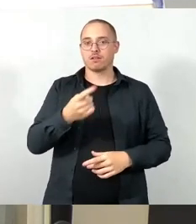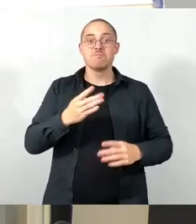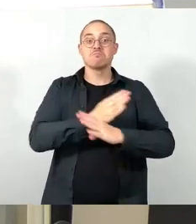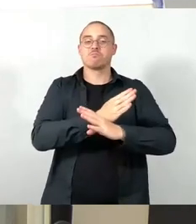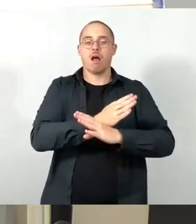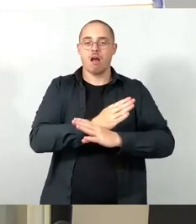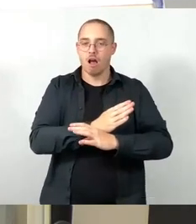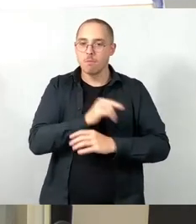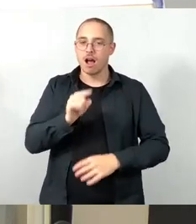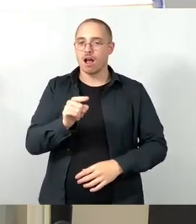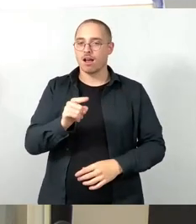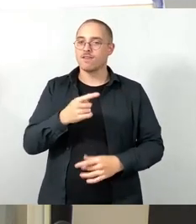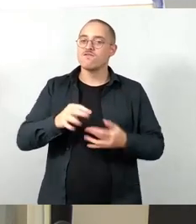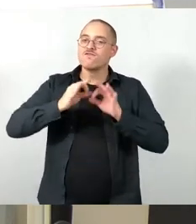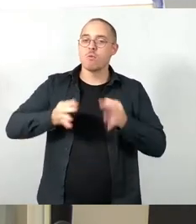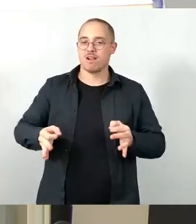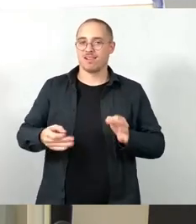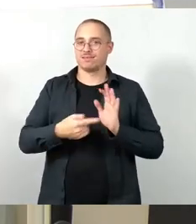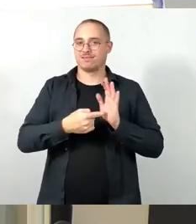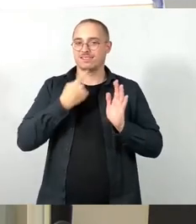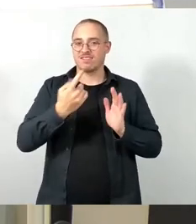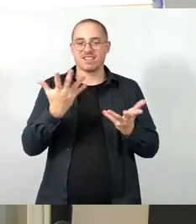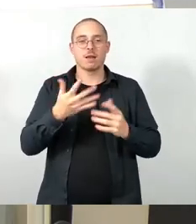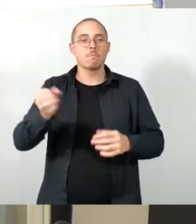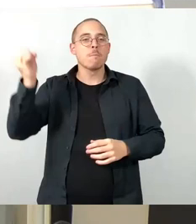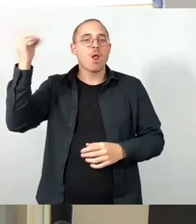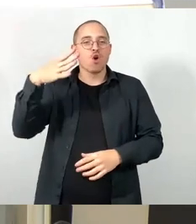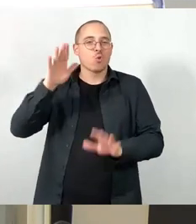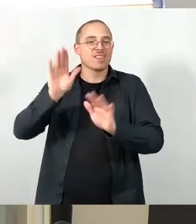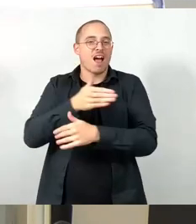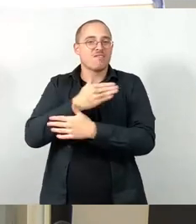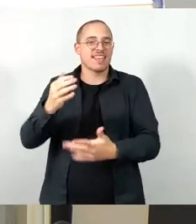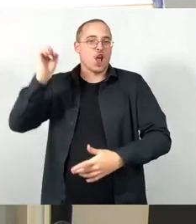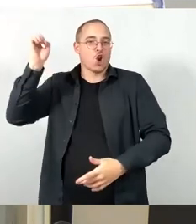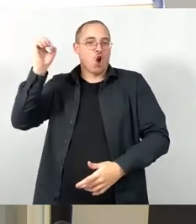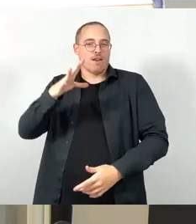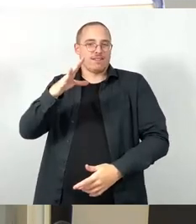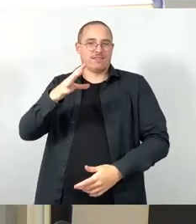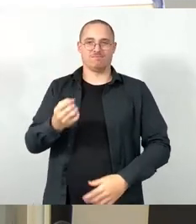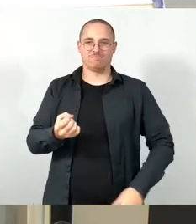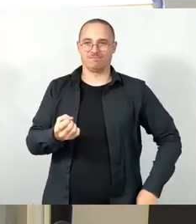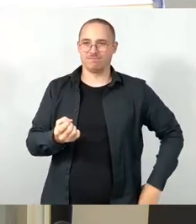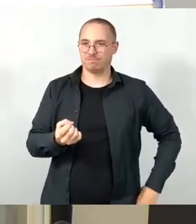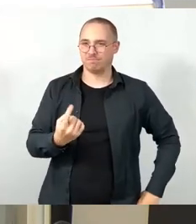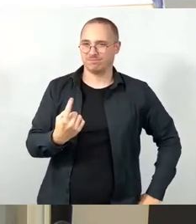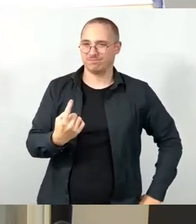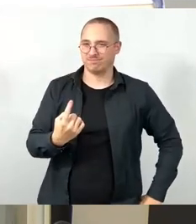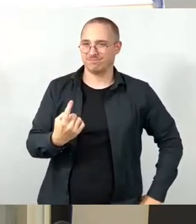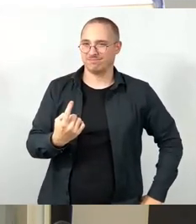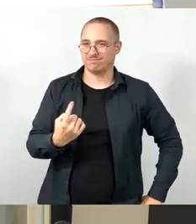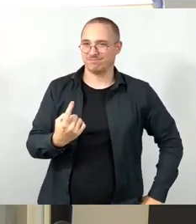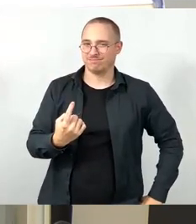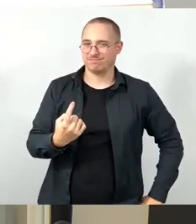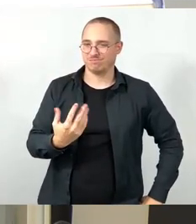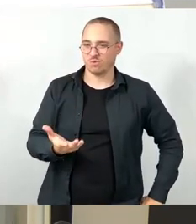Gesetz, die Beleuchtung darf nicht leuchten. Das ist also ein bisschen kluge Bauerntochter, also jenseits des Weges und auf dem Weg, die Beleuchtung darf